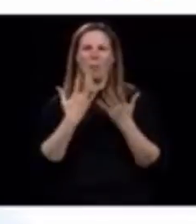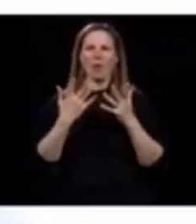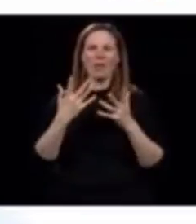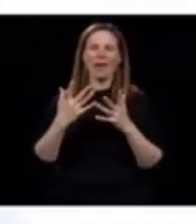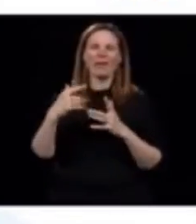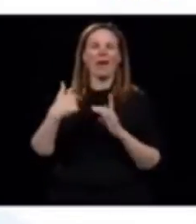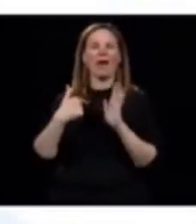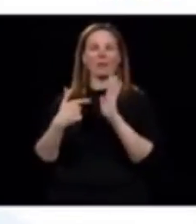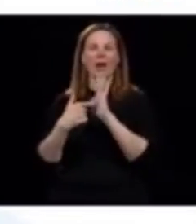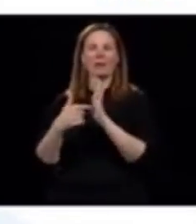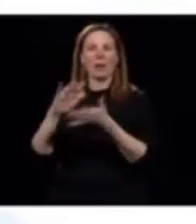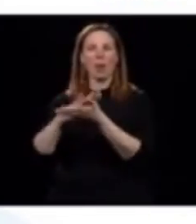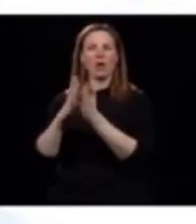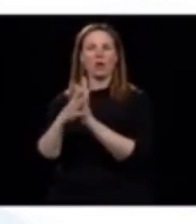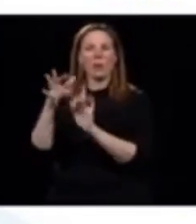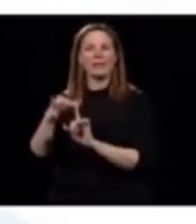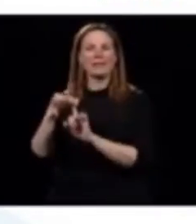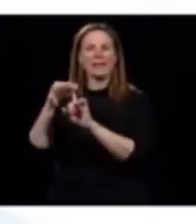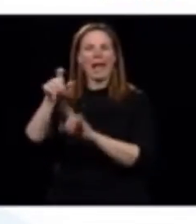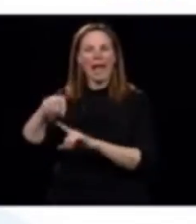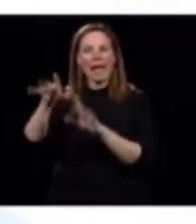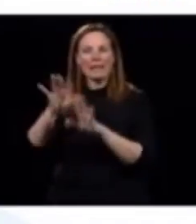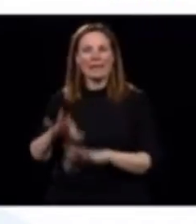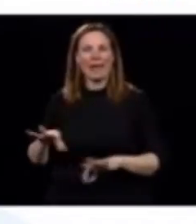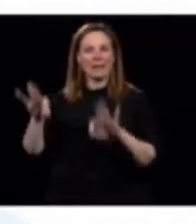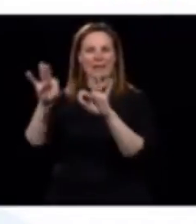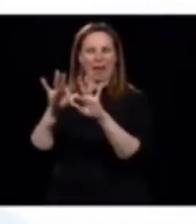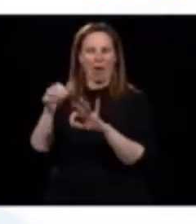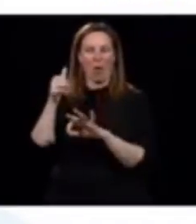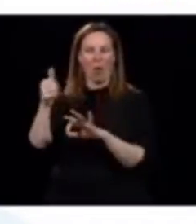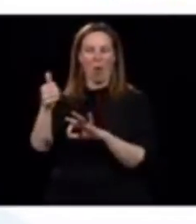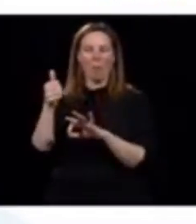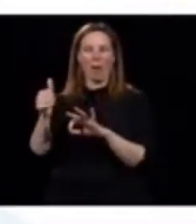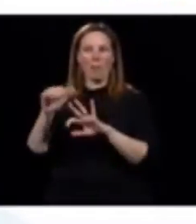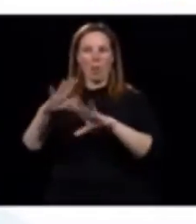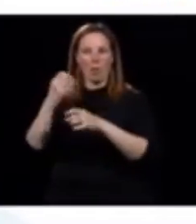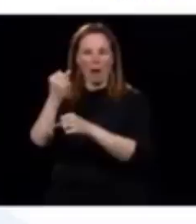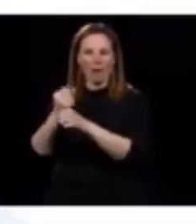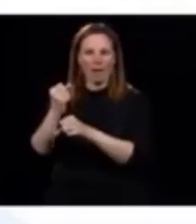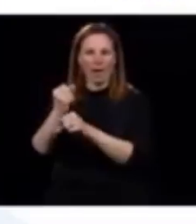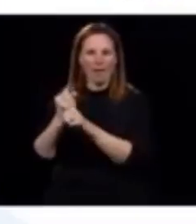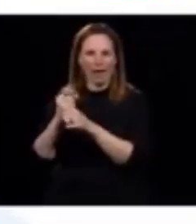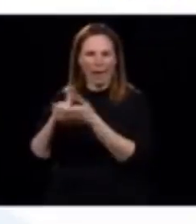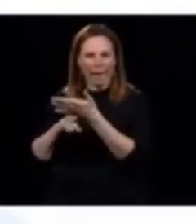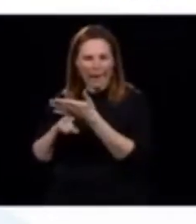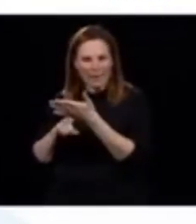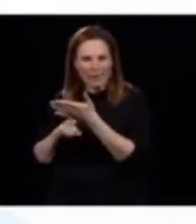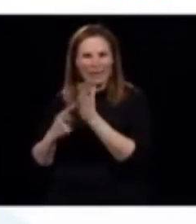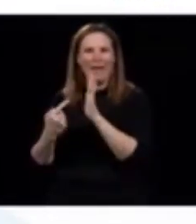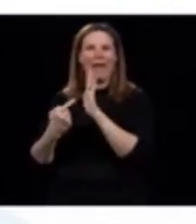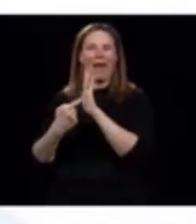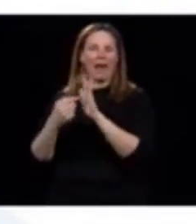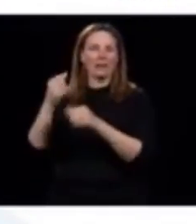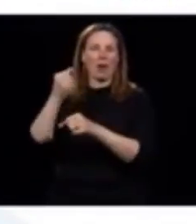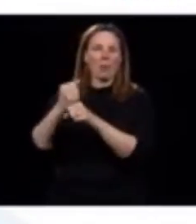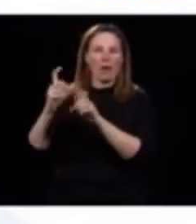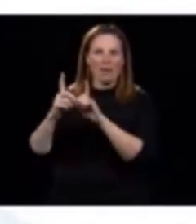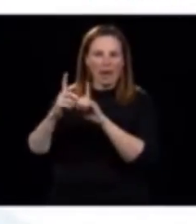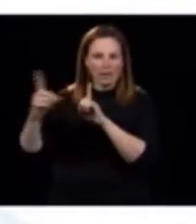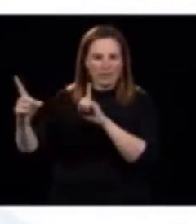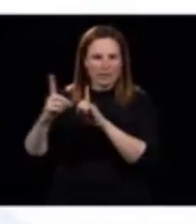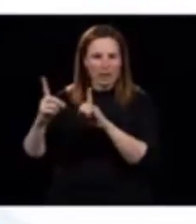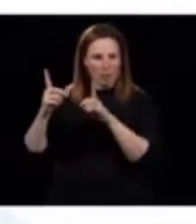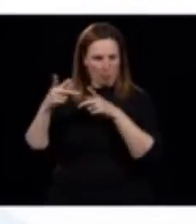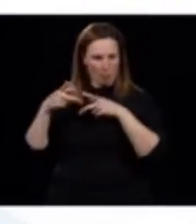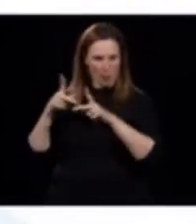essentielles que d'autres, qui ont repensé leur façon de faire, de travailler comme telle, soit avec le télétravail, soit avec une